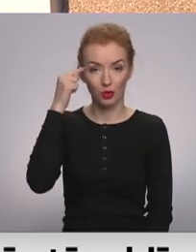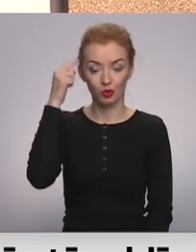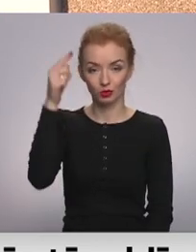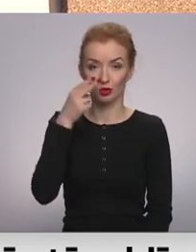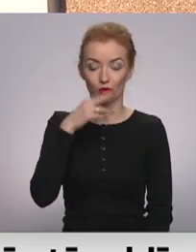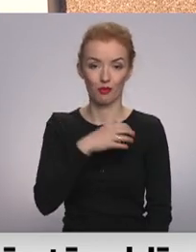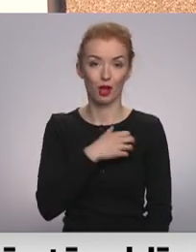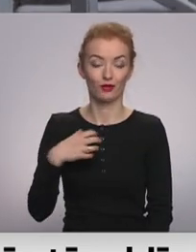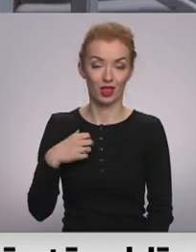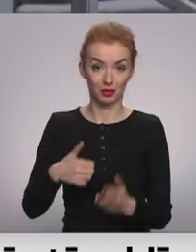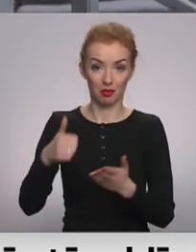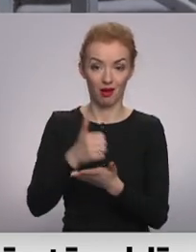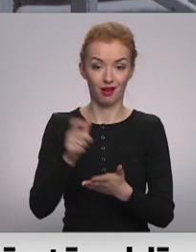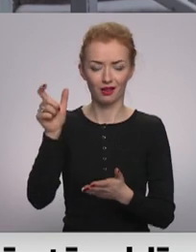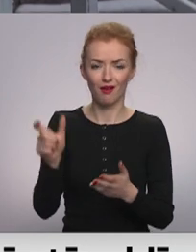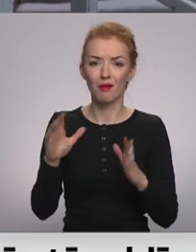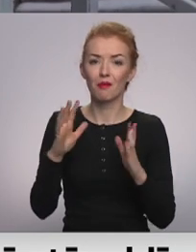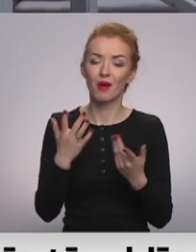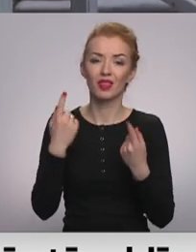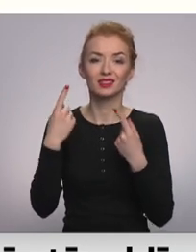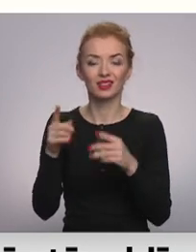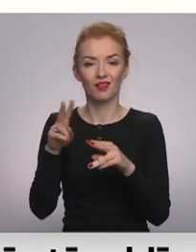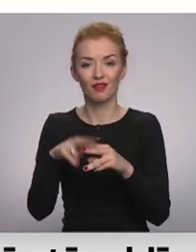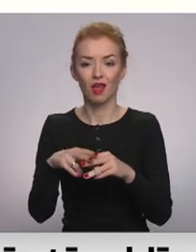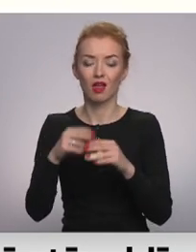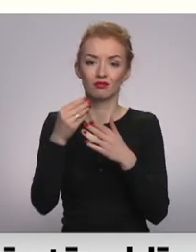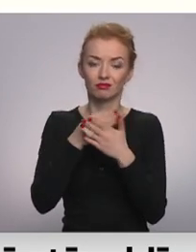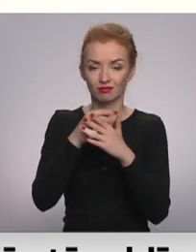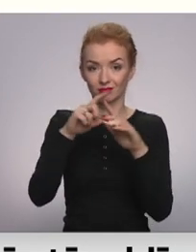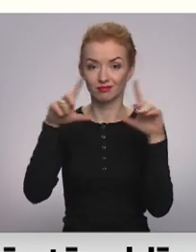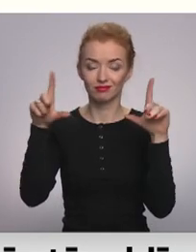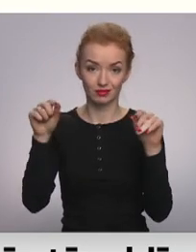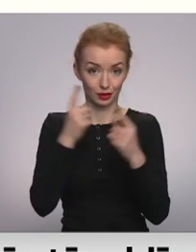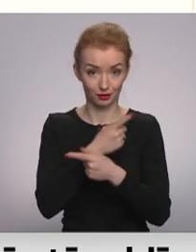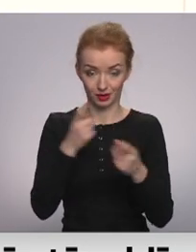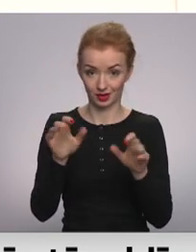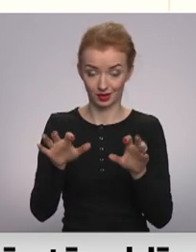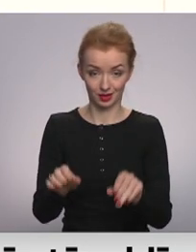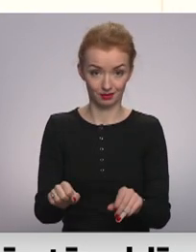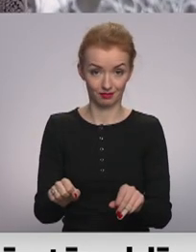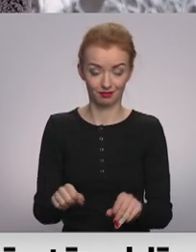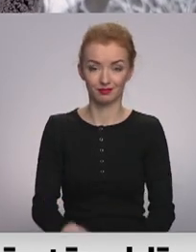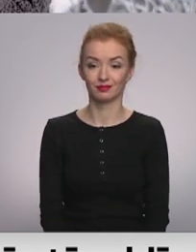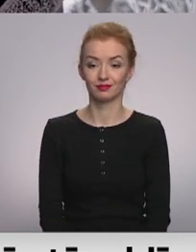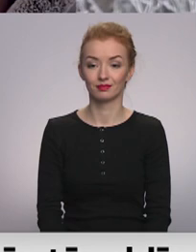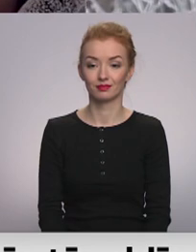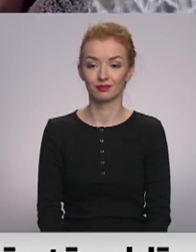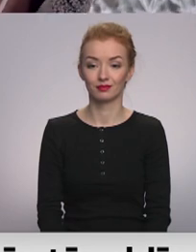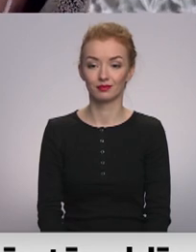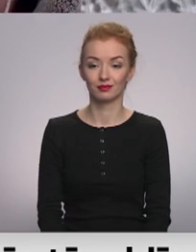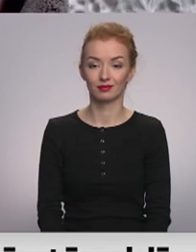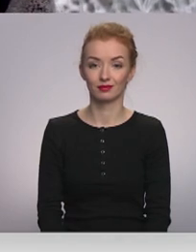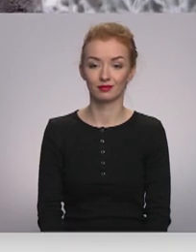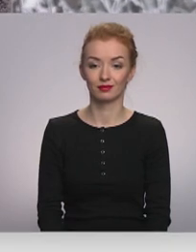novada pašvaldības pārtāves, taču nekur citur, piemēram, uz autostas durvīm informāciju par šo iespēju neatrodam. Neviens viņu